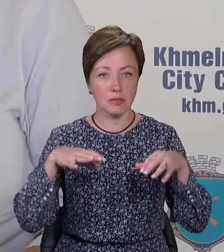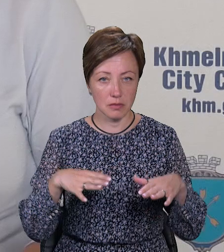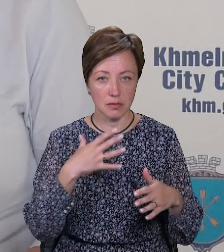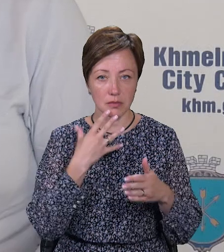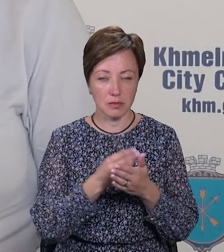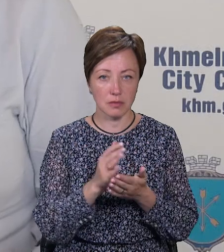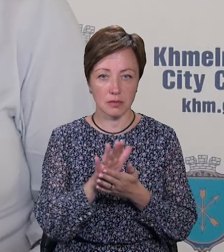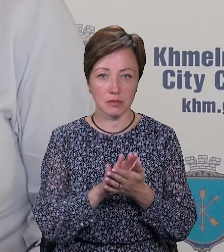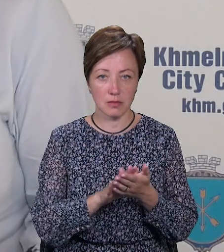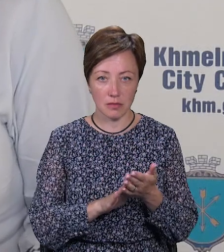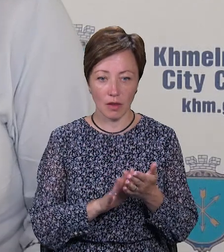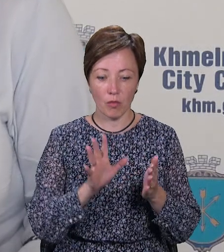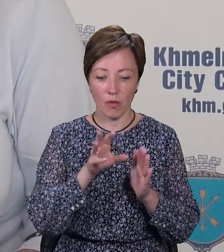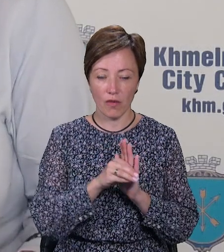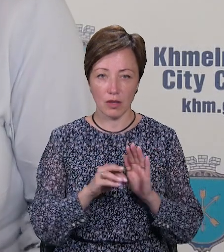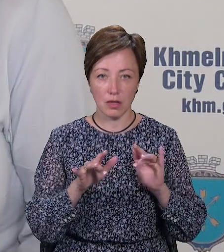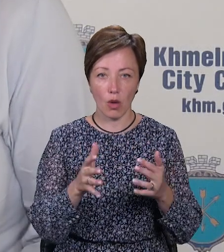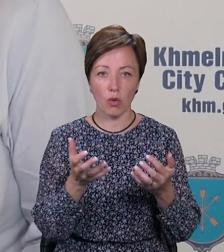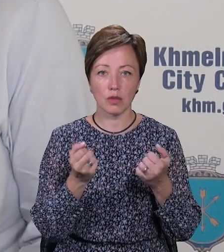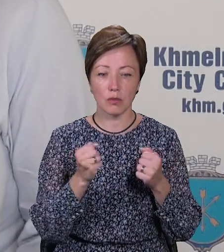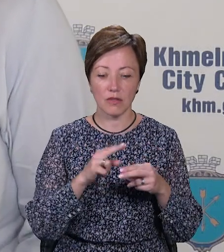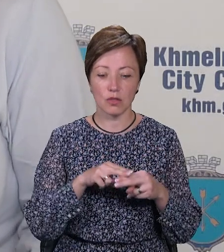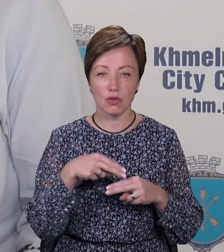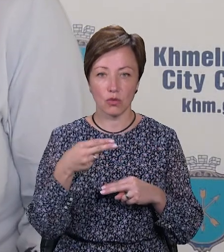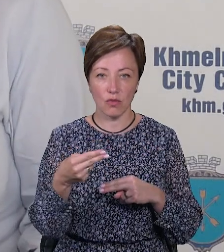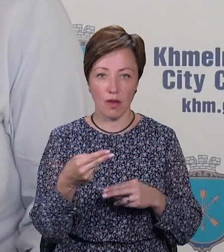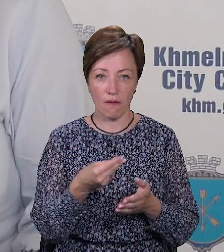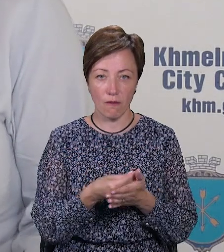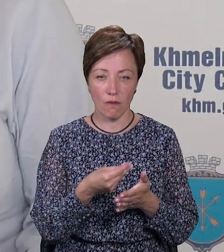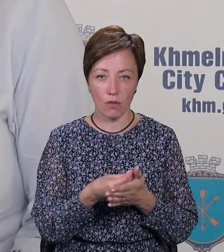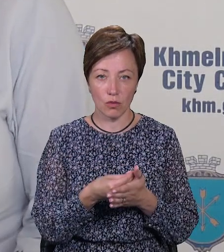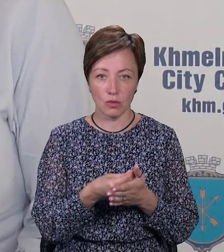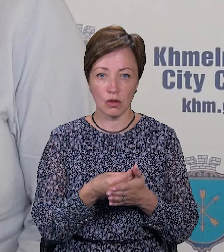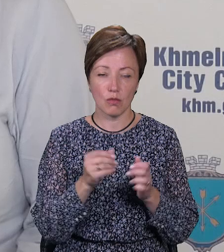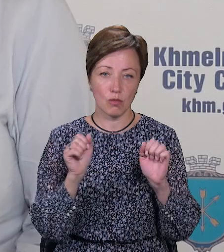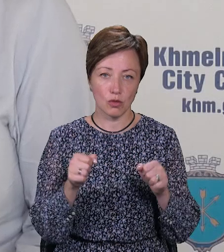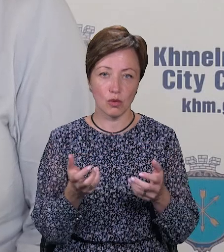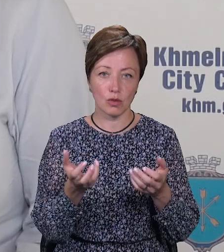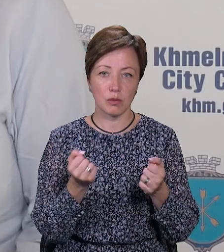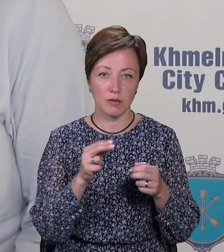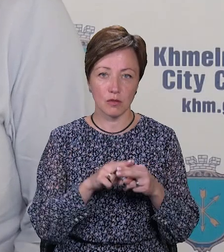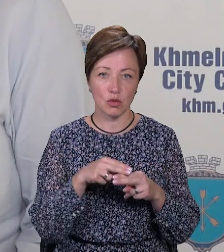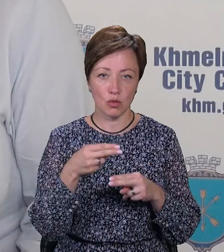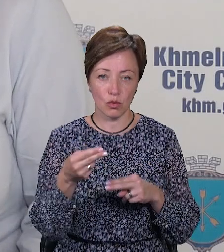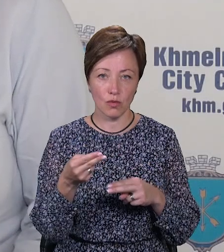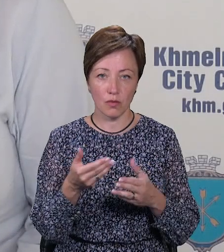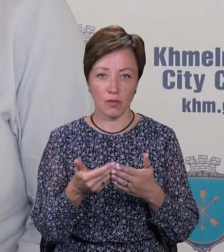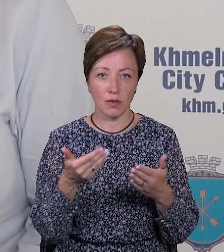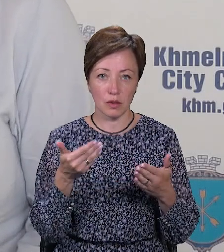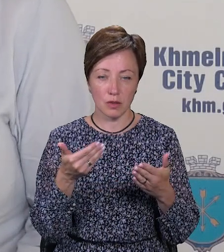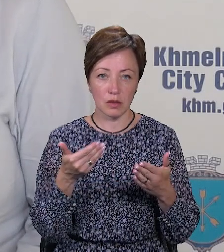заявки і впровадять заходи, отримують відшкодування фонду, слідом зможуть отримати відшкодування від